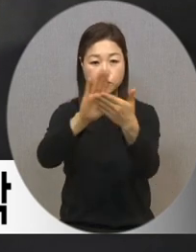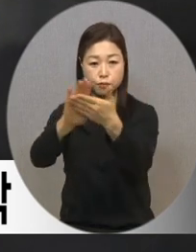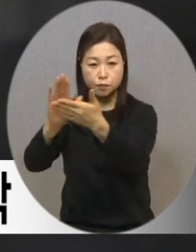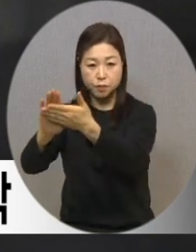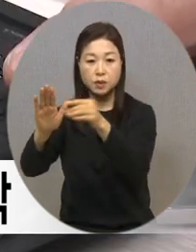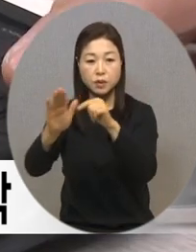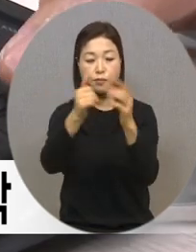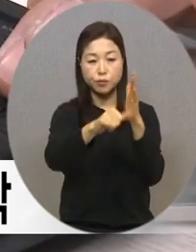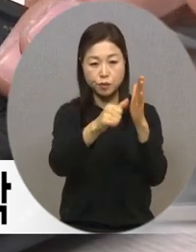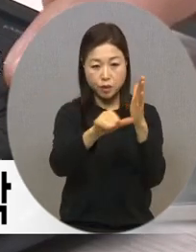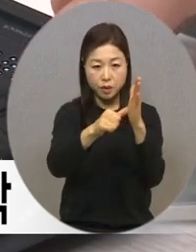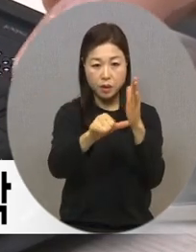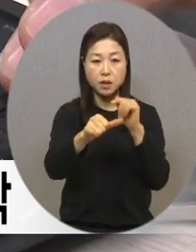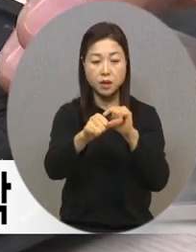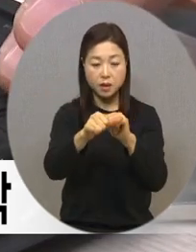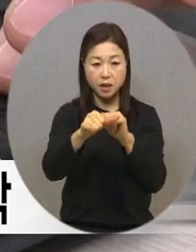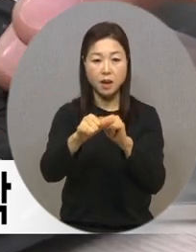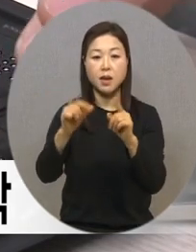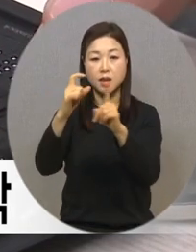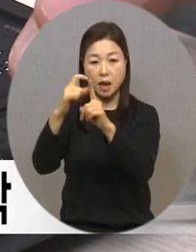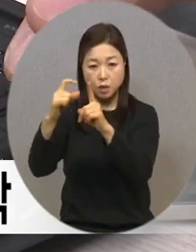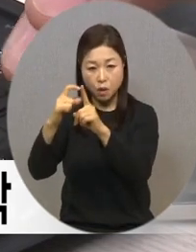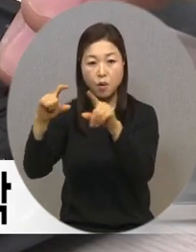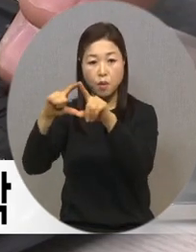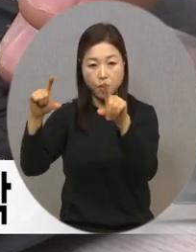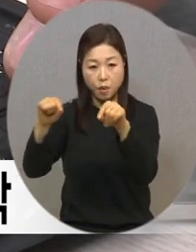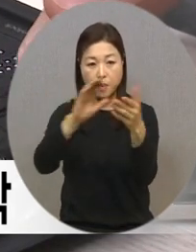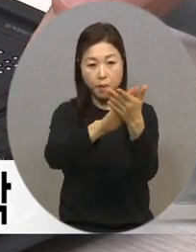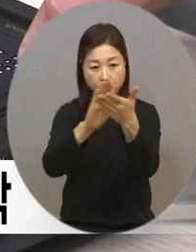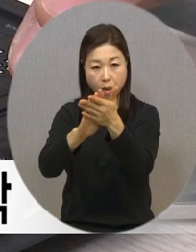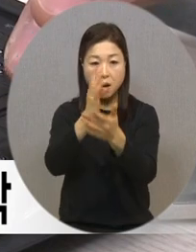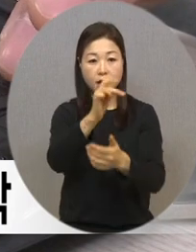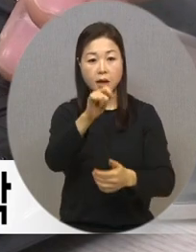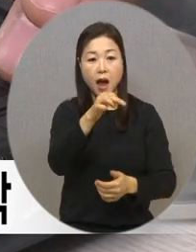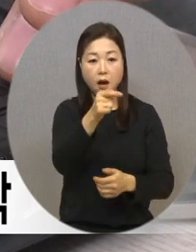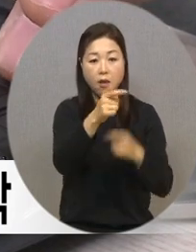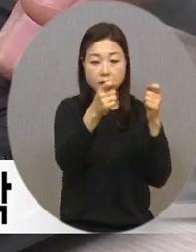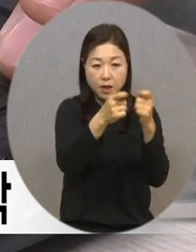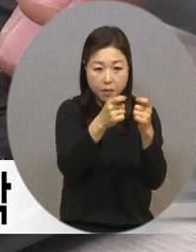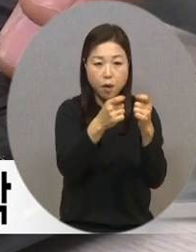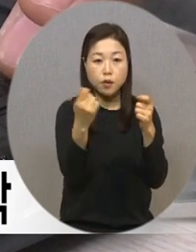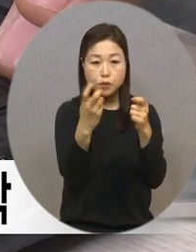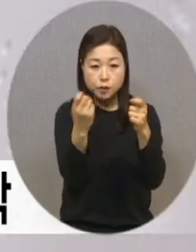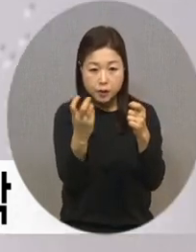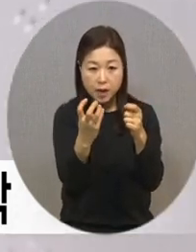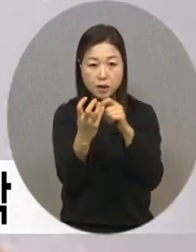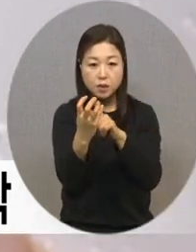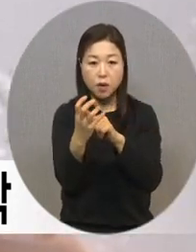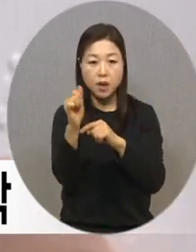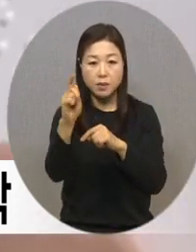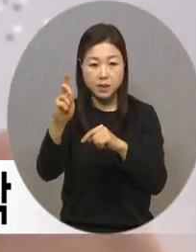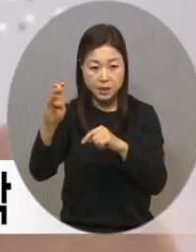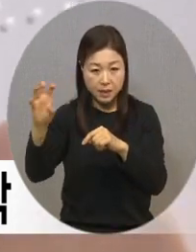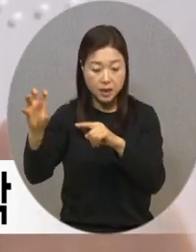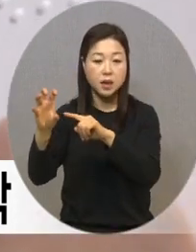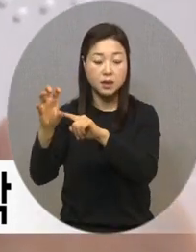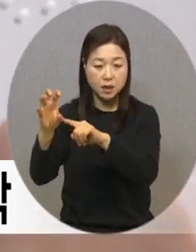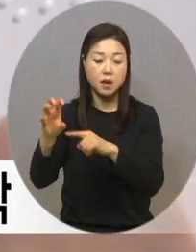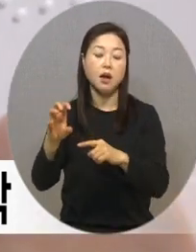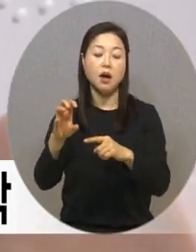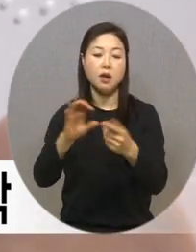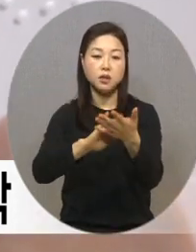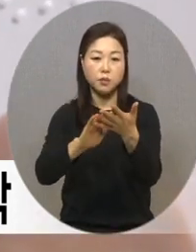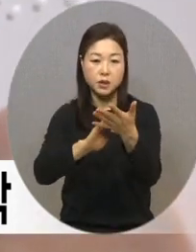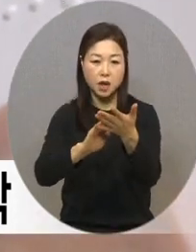용품의 단어로 구성된 스티커와 약자, 약어와 숫자, 알파벳 점자를 UV점자로 제작해 점자